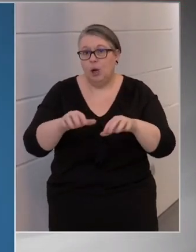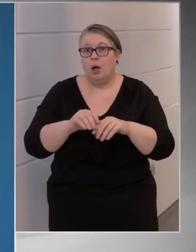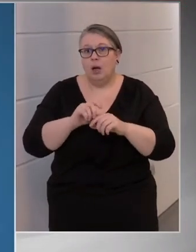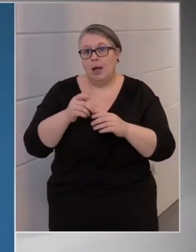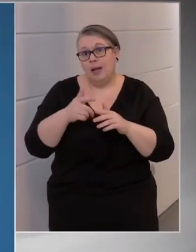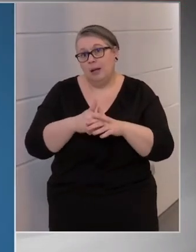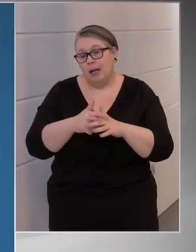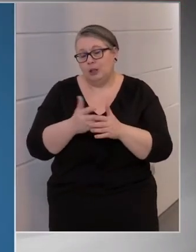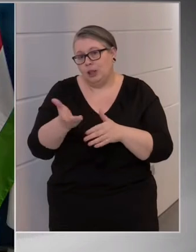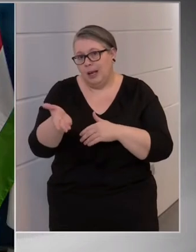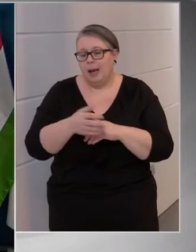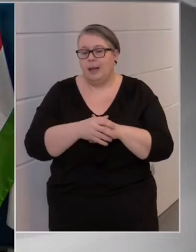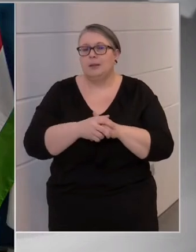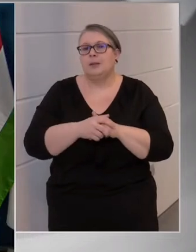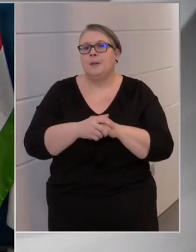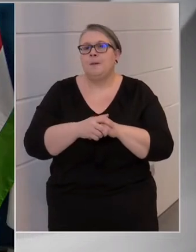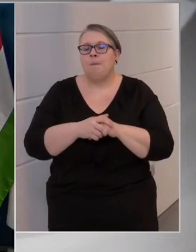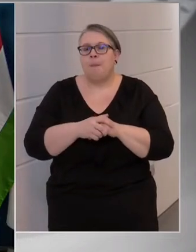esetén?